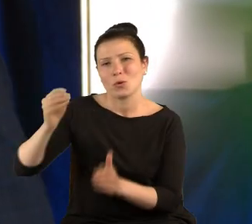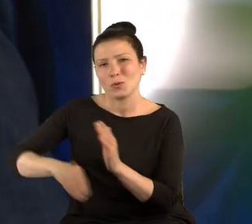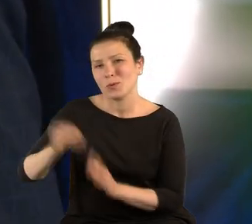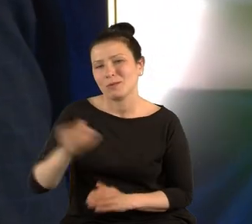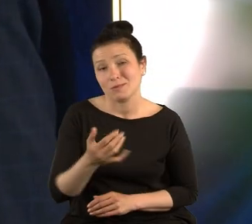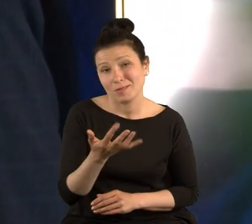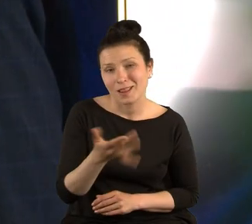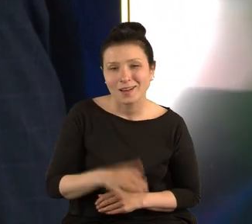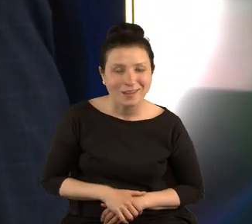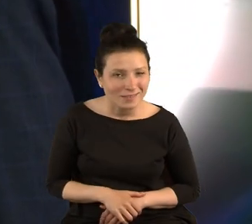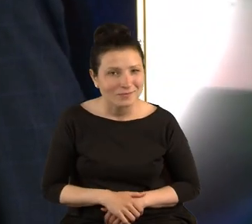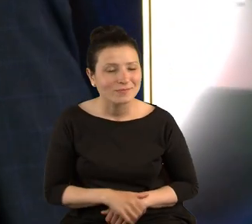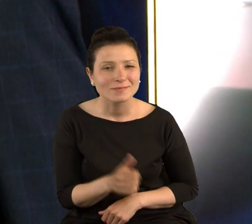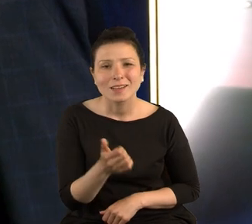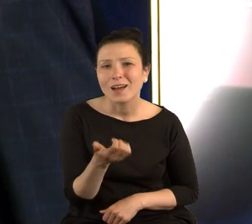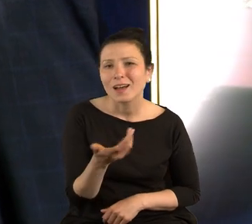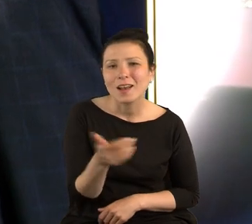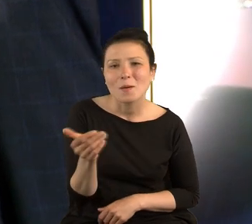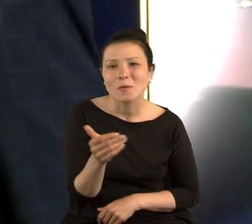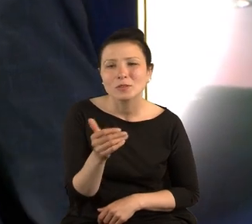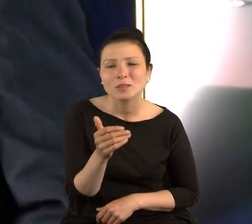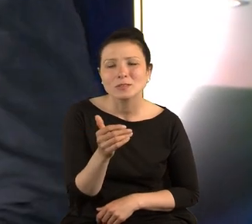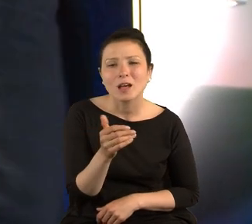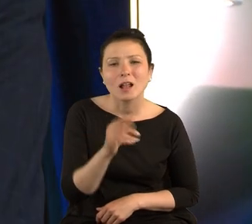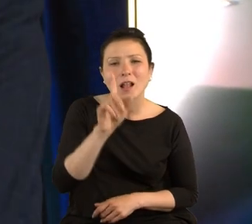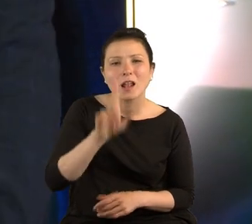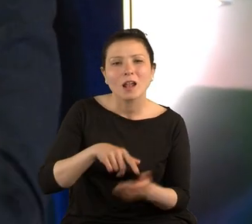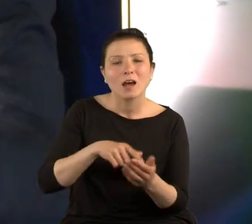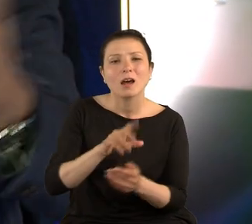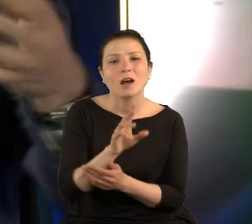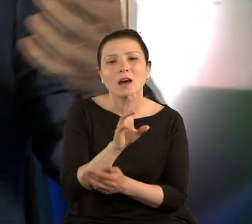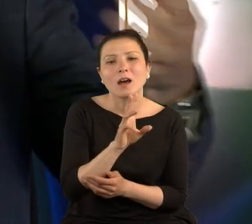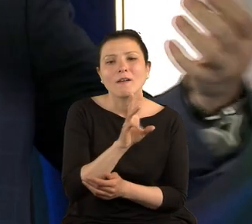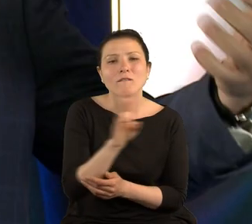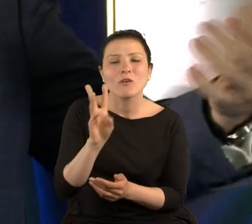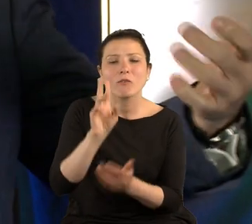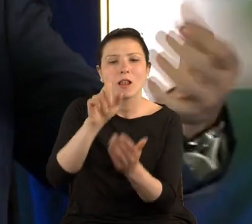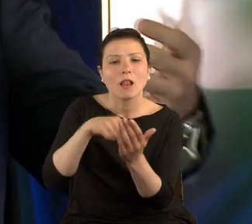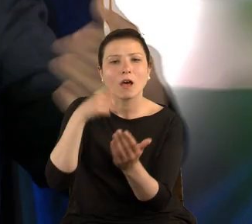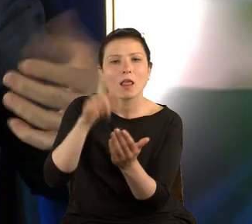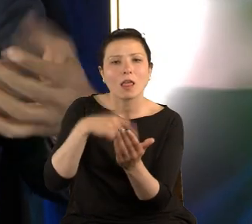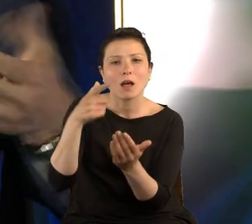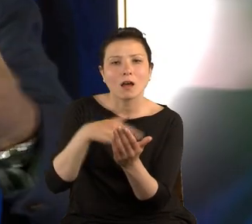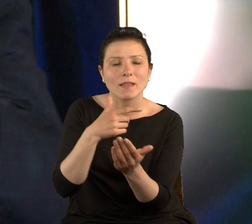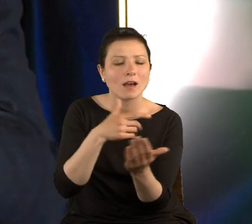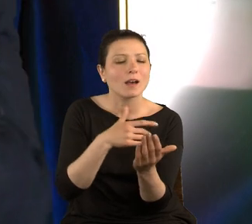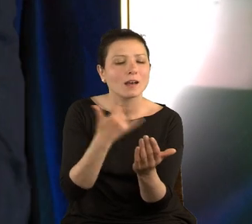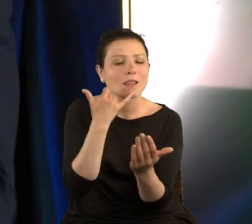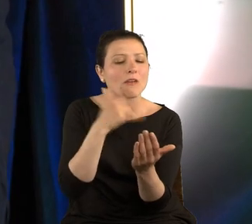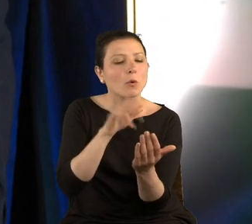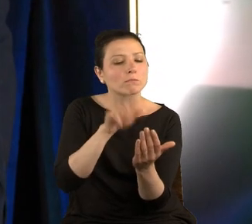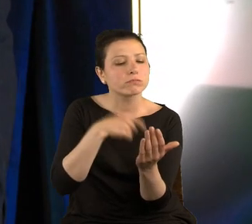A ile jesteście w stanie przeskrolować wiadomości w swoich smartfonach?